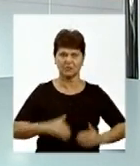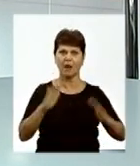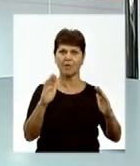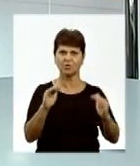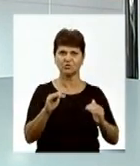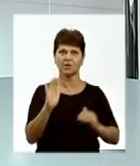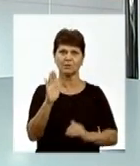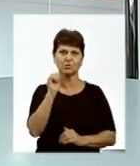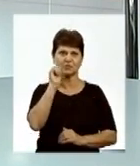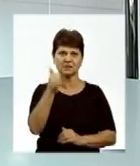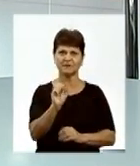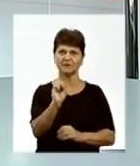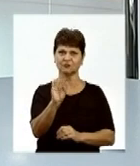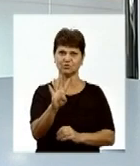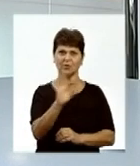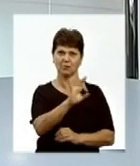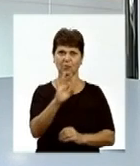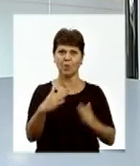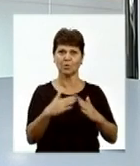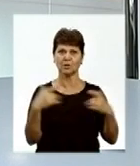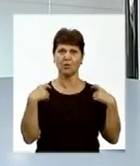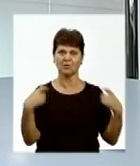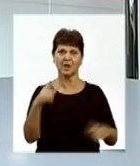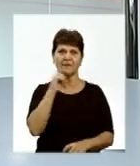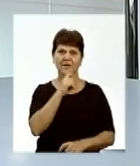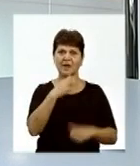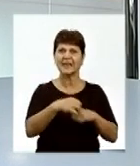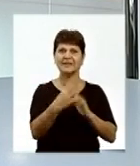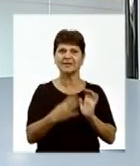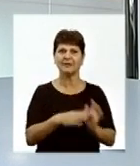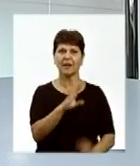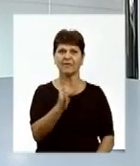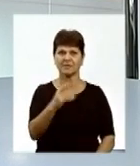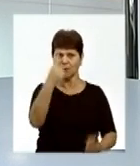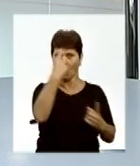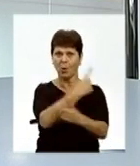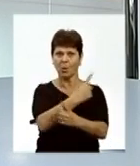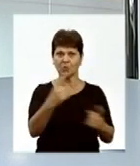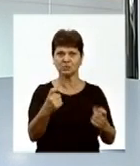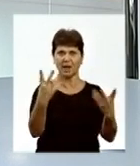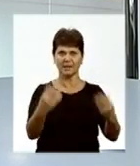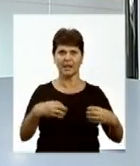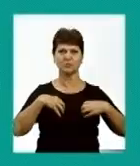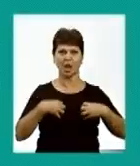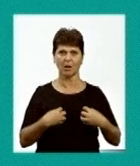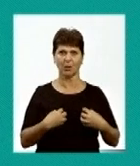відбудеться завтра у 14-й у будинку офіцерів. У Вінниці 19 вересня оголошений днем жалоби.